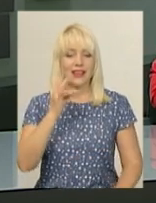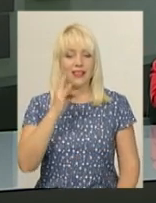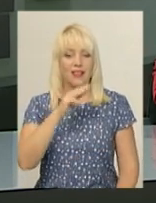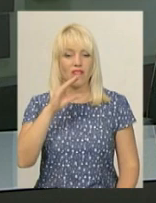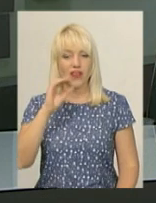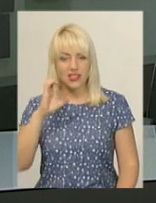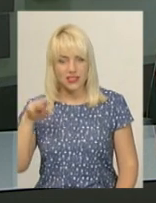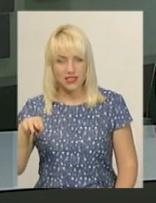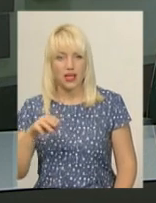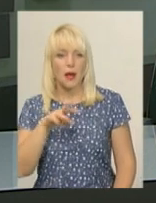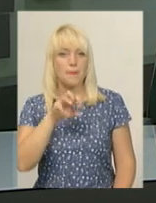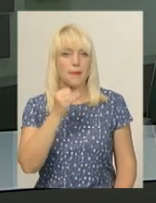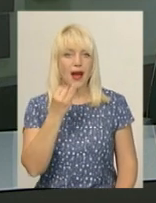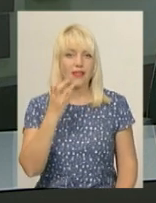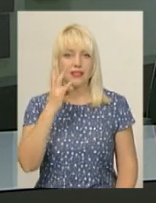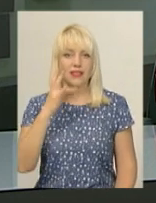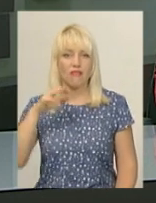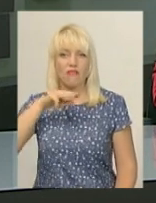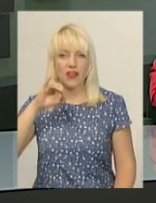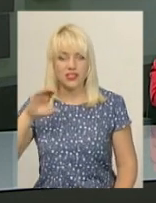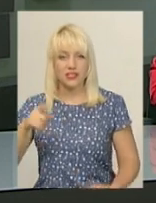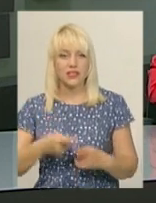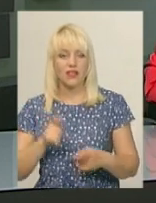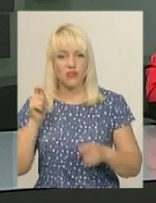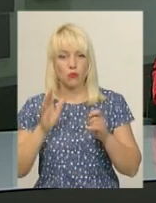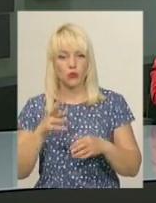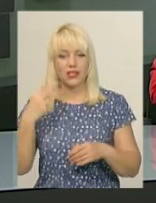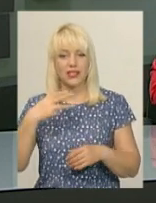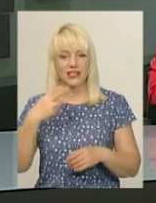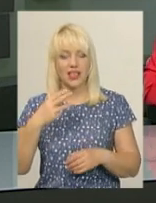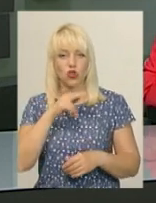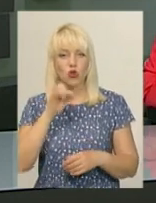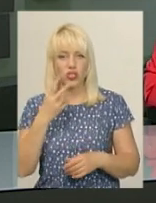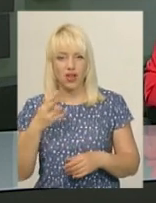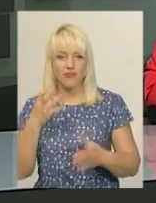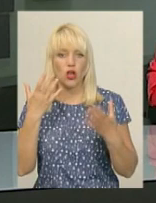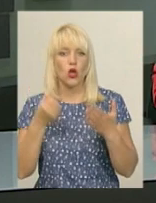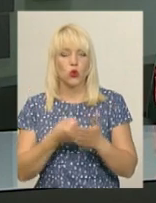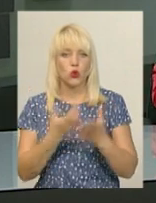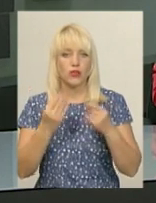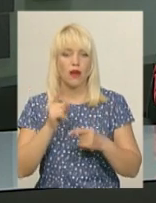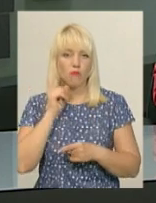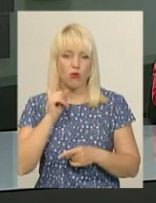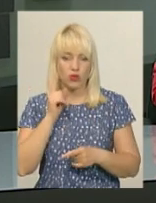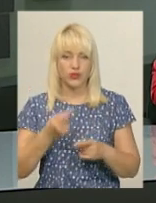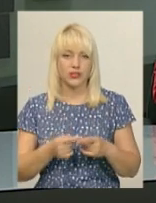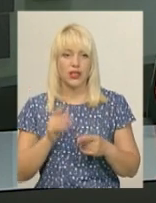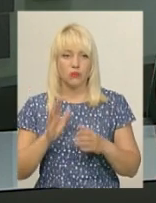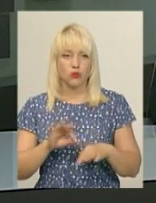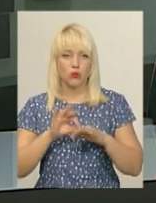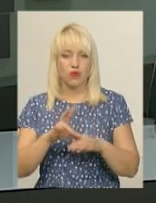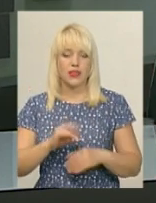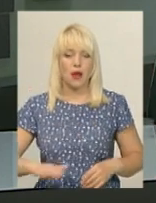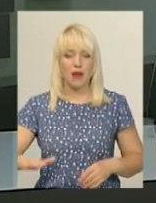«Майфест». Фестиваль буде проведено до Дня молоді 30 червня на території молодіжного парку. Припаті проведуть на